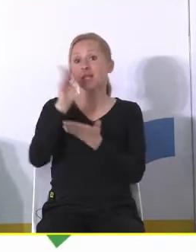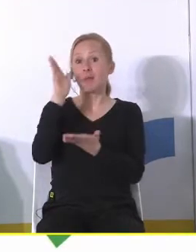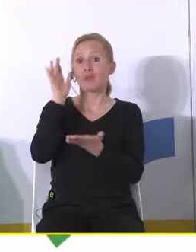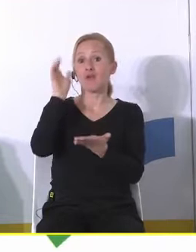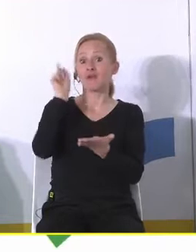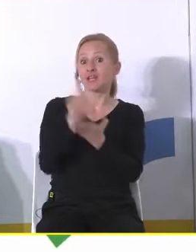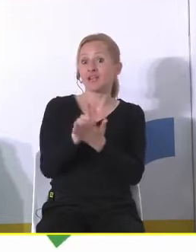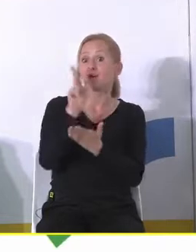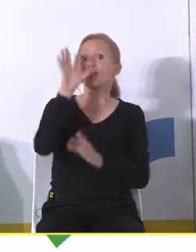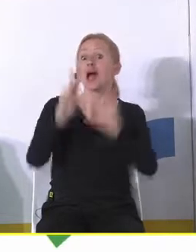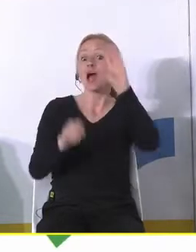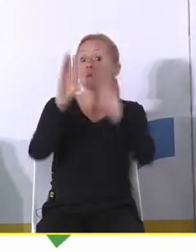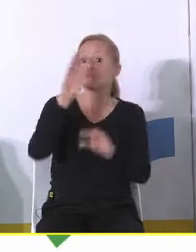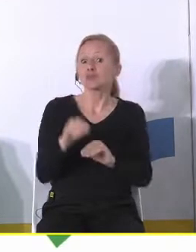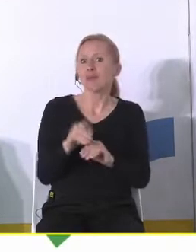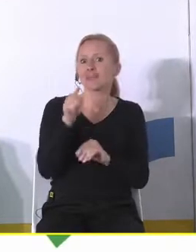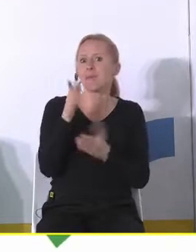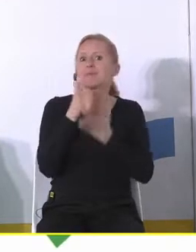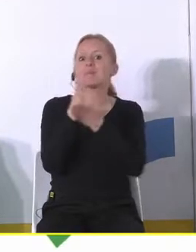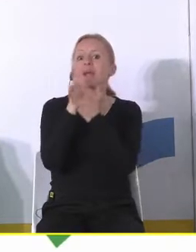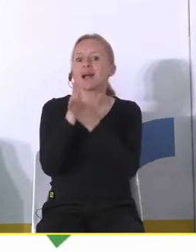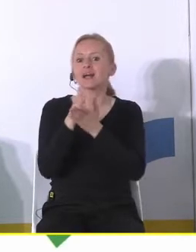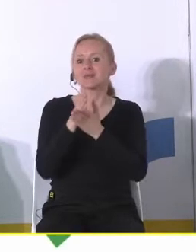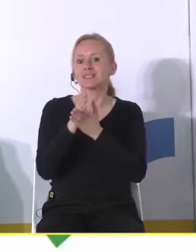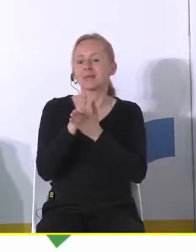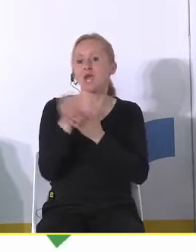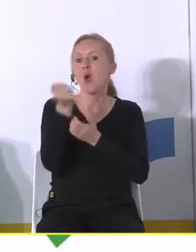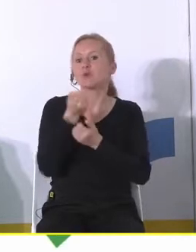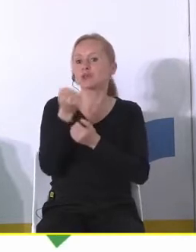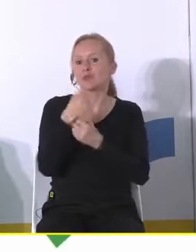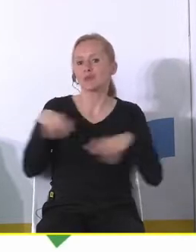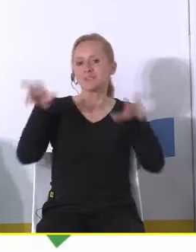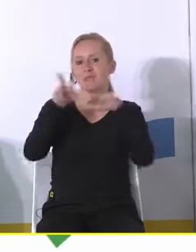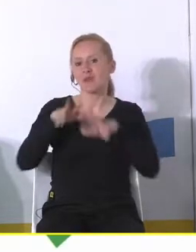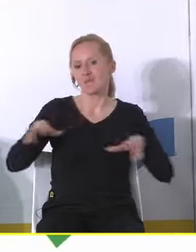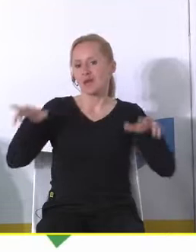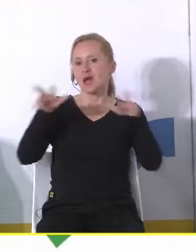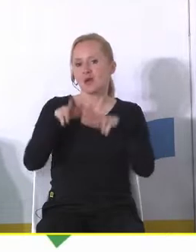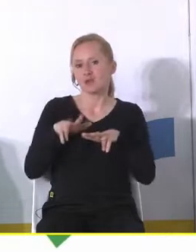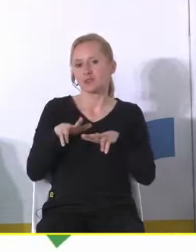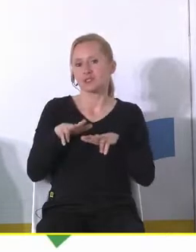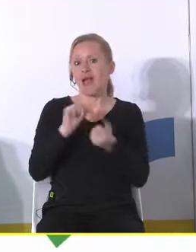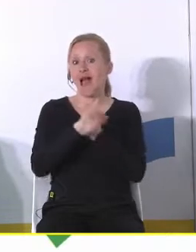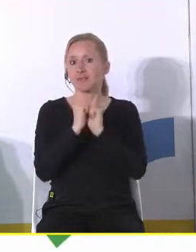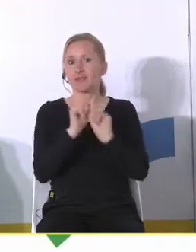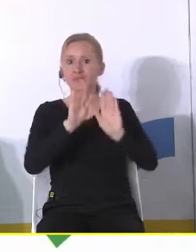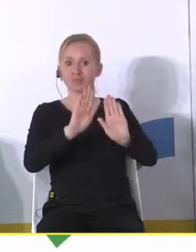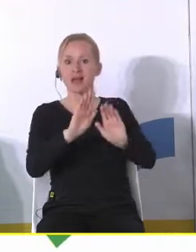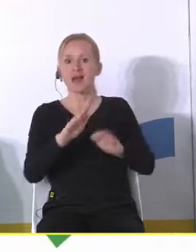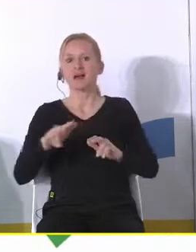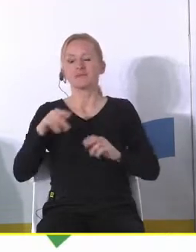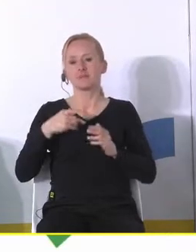miały budżety które będą w stanie że tak powiem utrzymać no czy zatrzymać depopulację